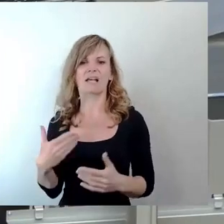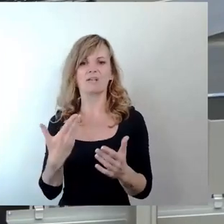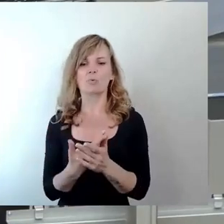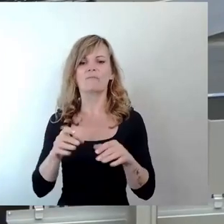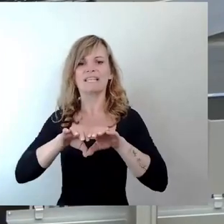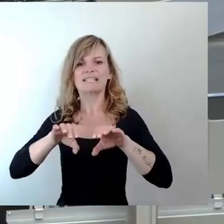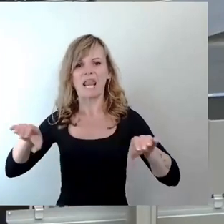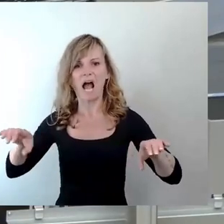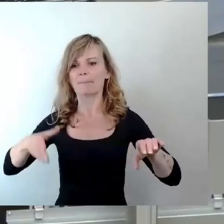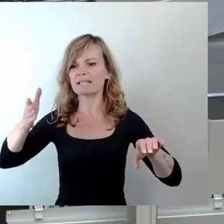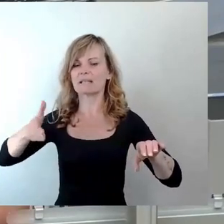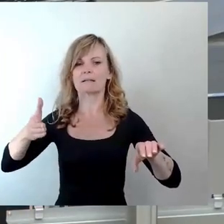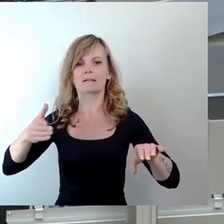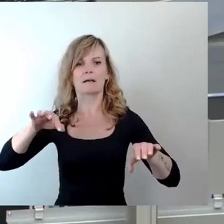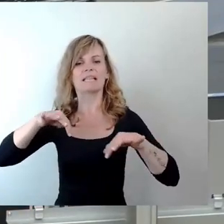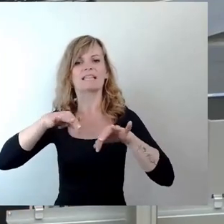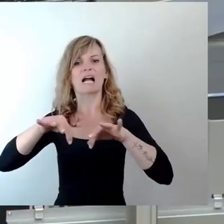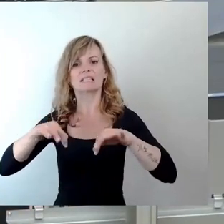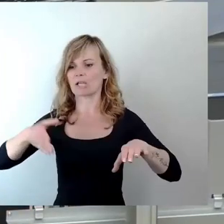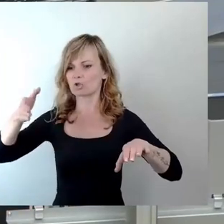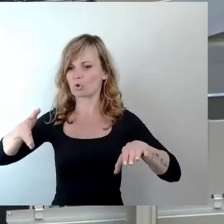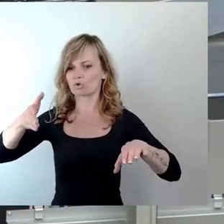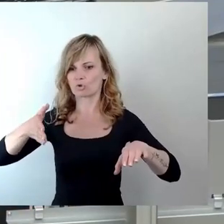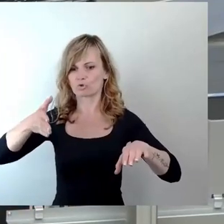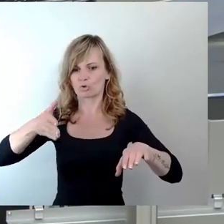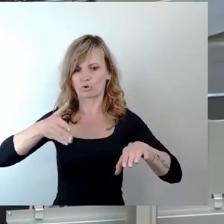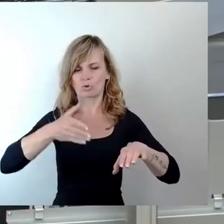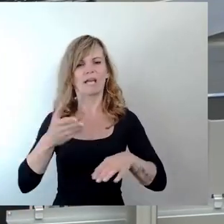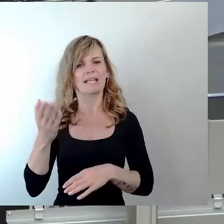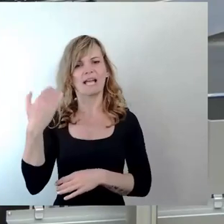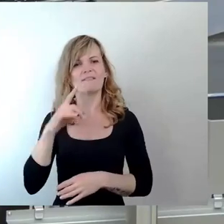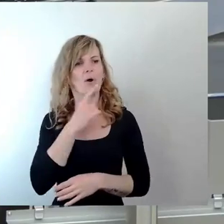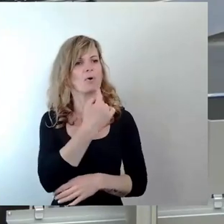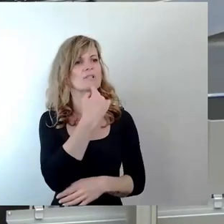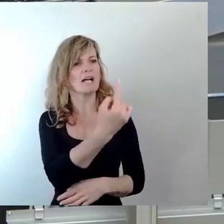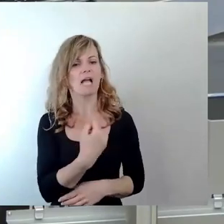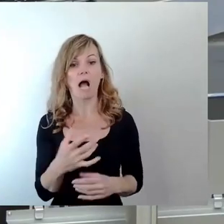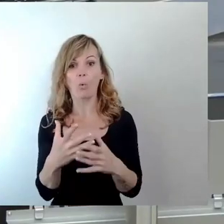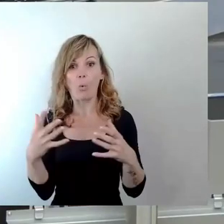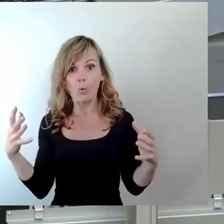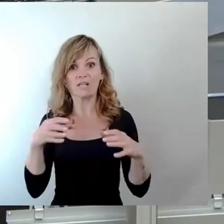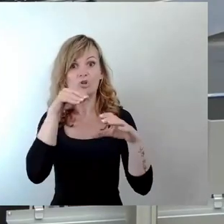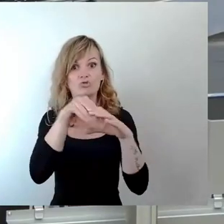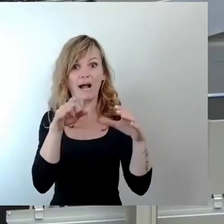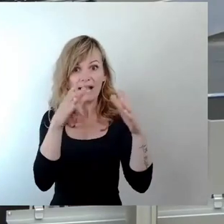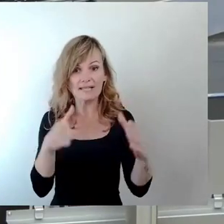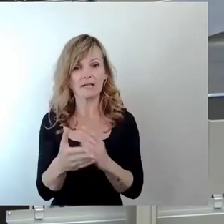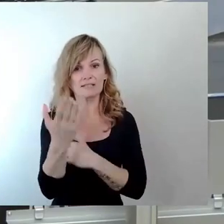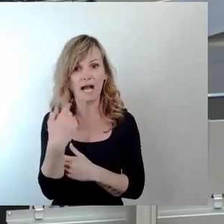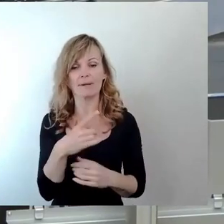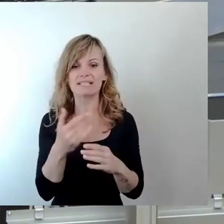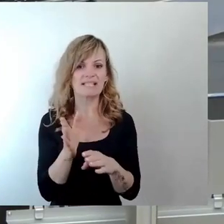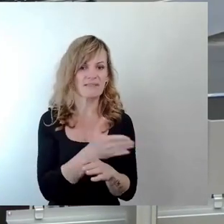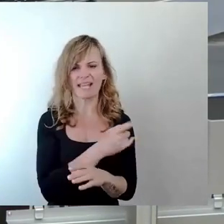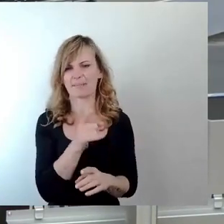Jetzt kommt Frau Krause wieder und sagt, da stand aber ein großer Speicher und so weiter. Das stimmt ja alles nicht. Nur der ist jetzt im Krieg halt irgendwie weggekommen. So, also